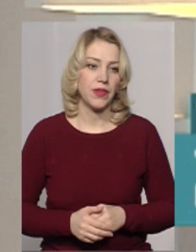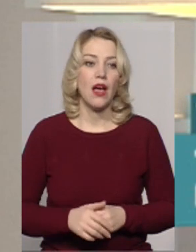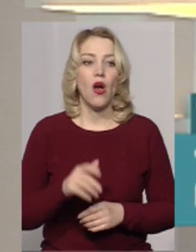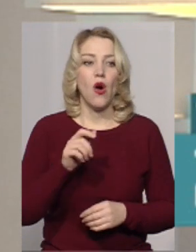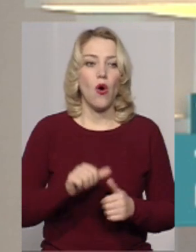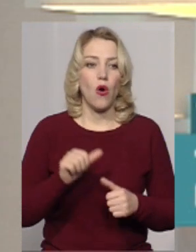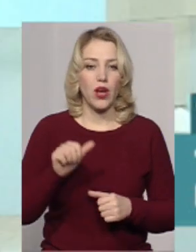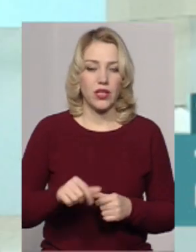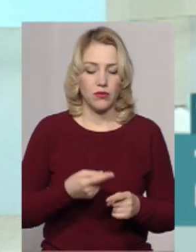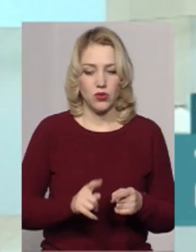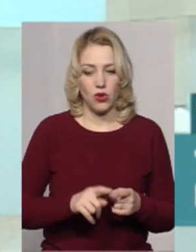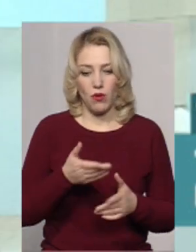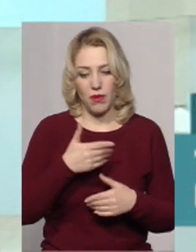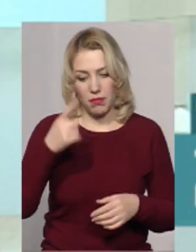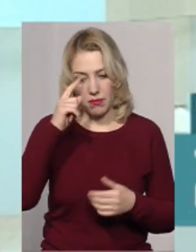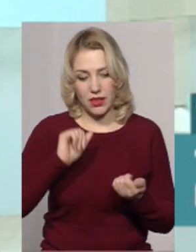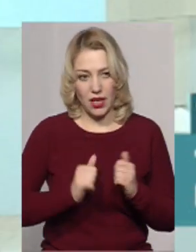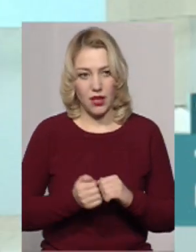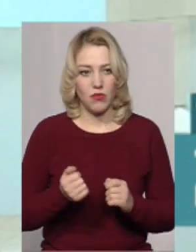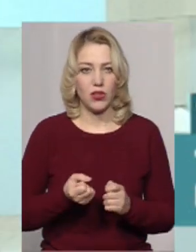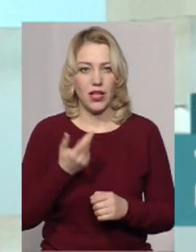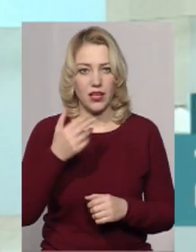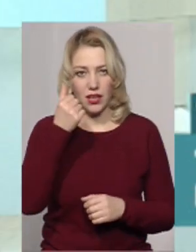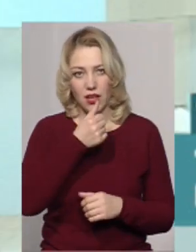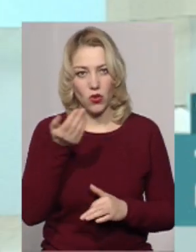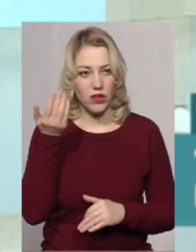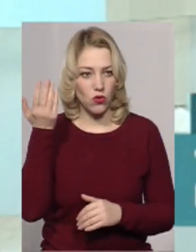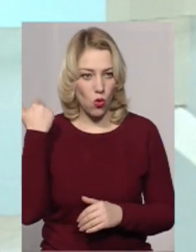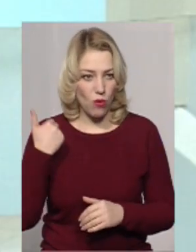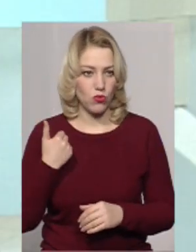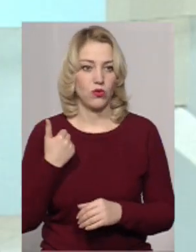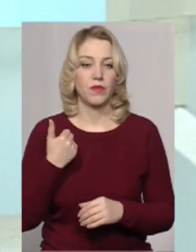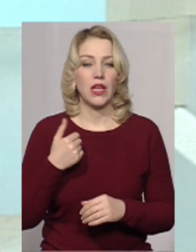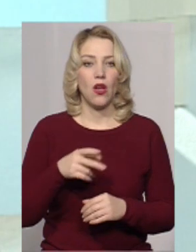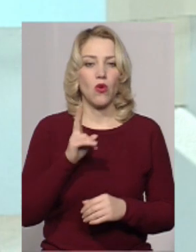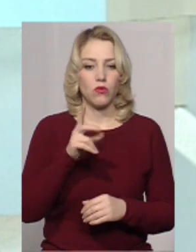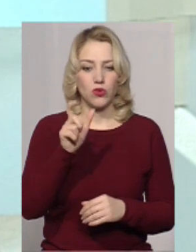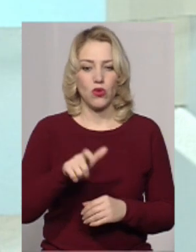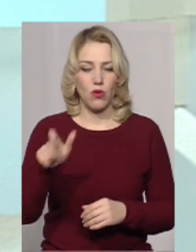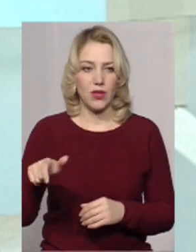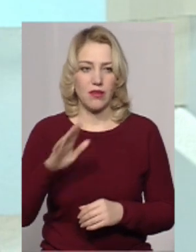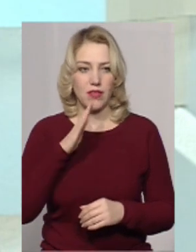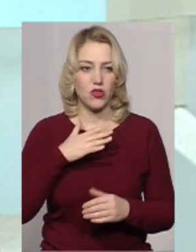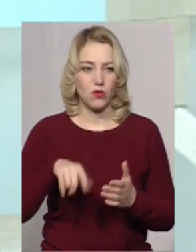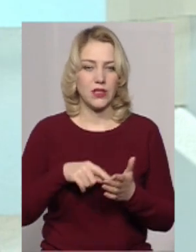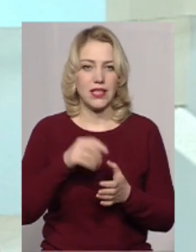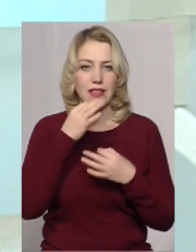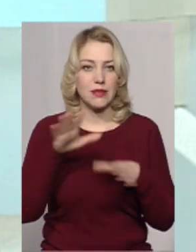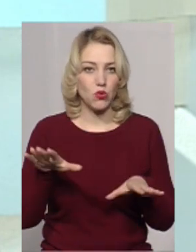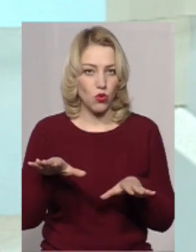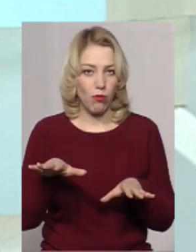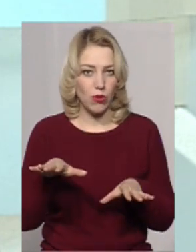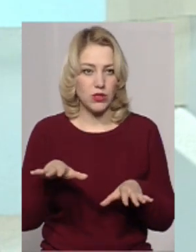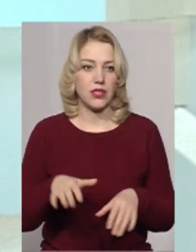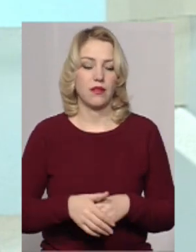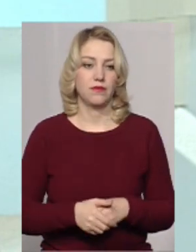Окрім цього, ми пам'ятаємо, декілька років тому, комусь з громадян нашого міста не сподобалося